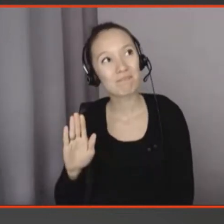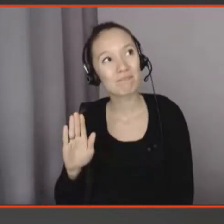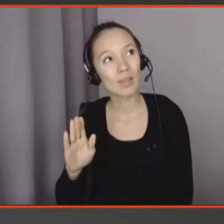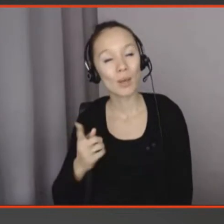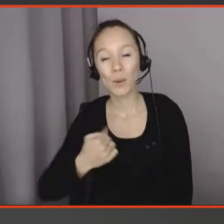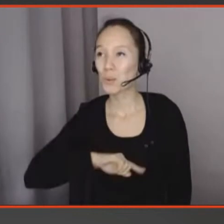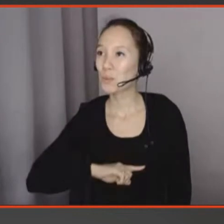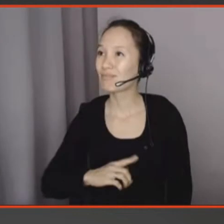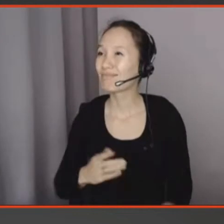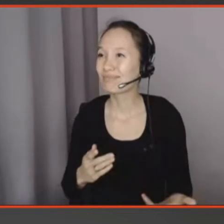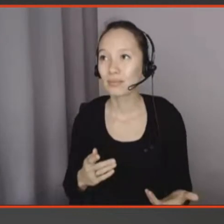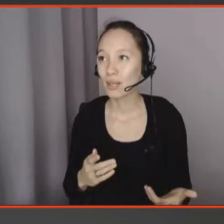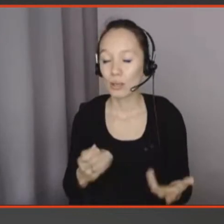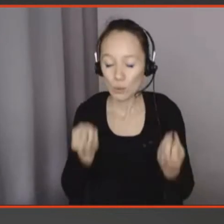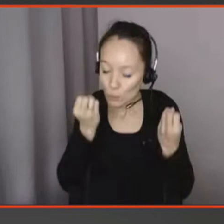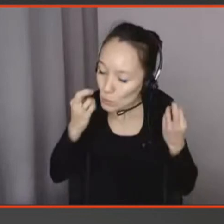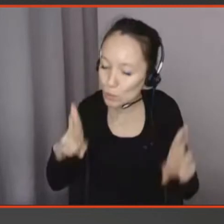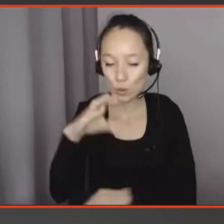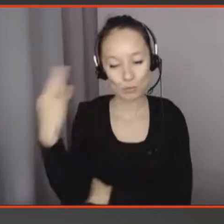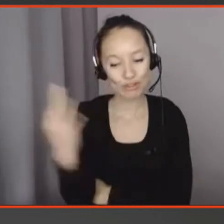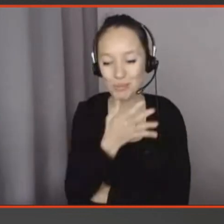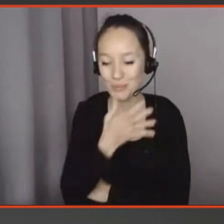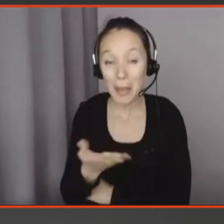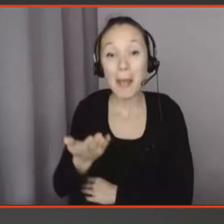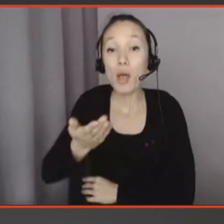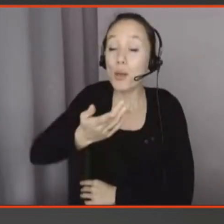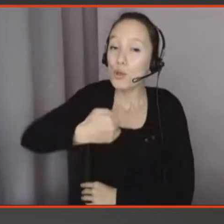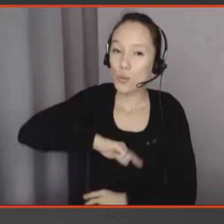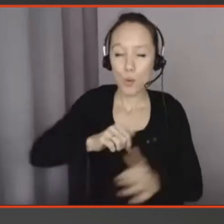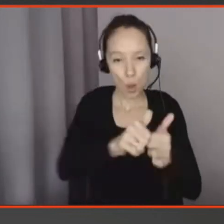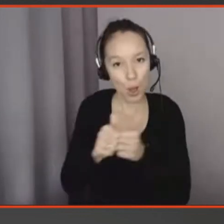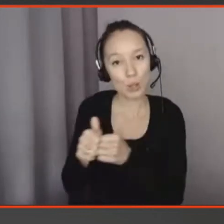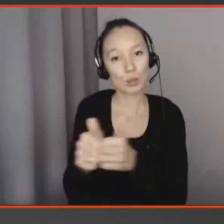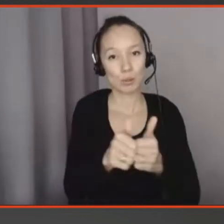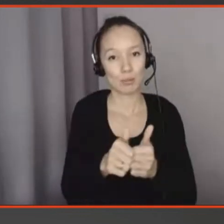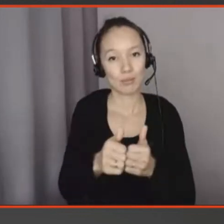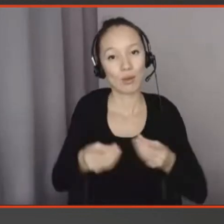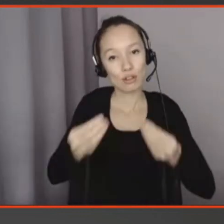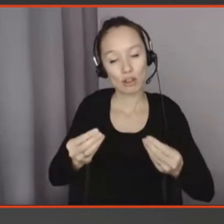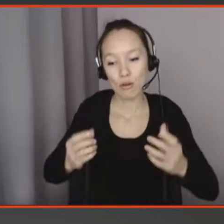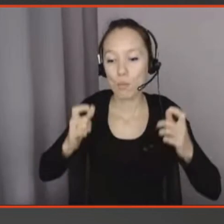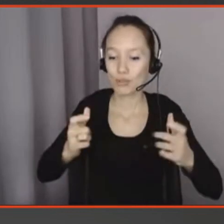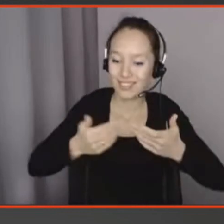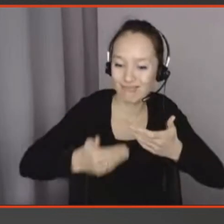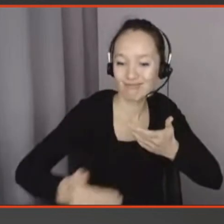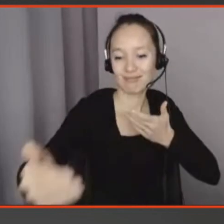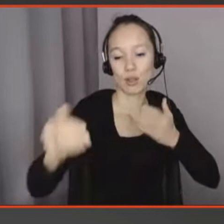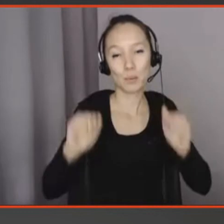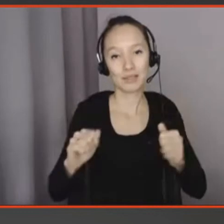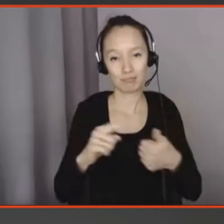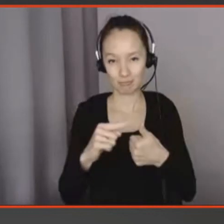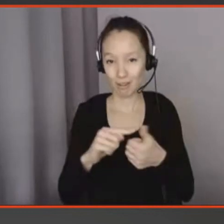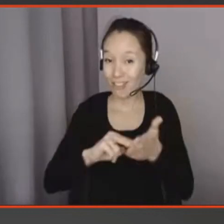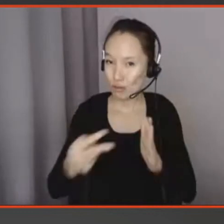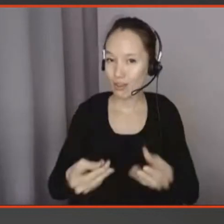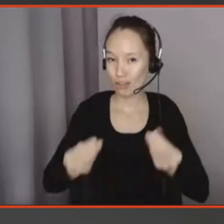ni créer de certitude, mais en revanche, ce qu'on peut créer tous ensemble, ce sont des opportunités. Des opportunités de technologies qui ont plus de sens